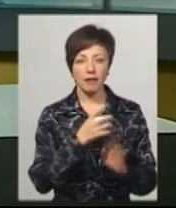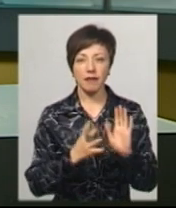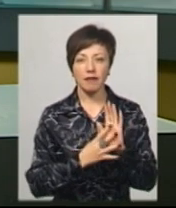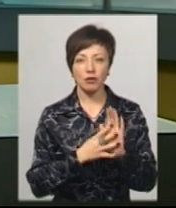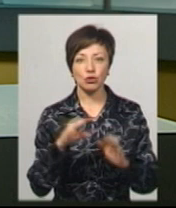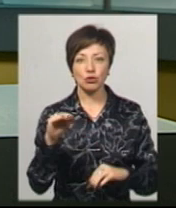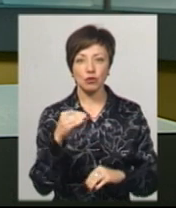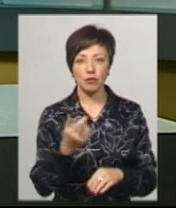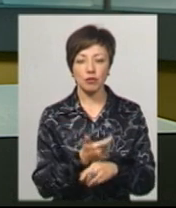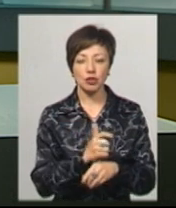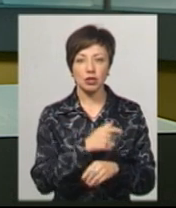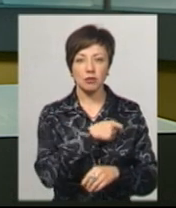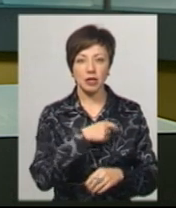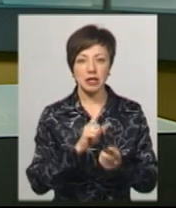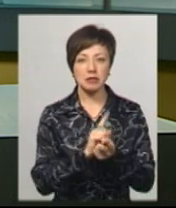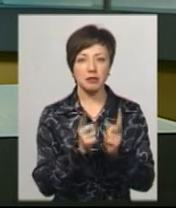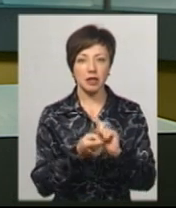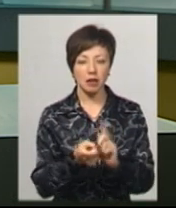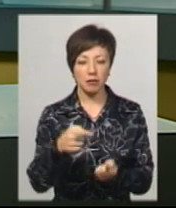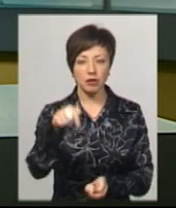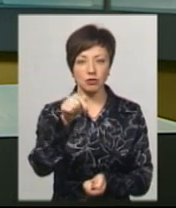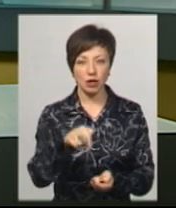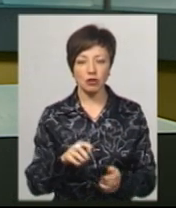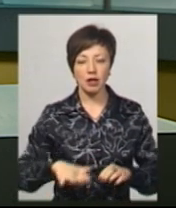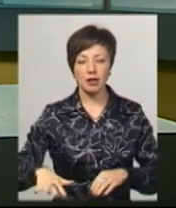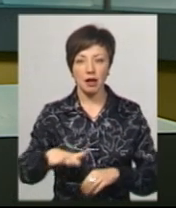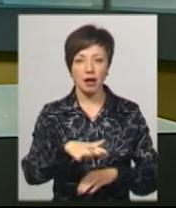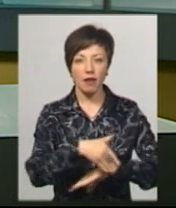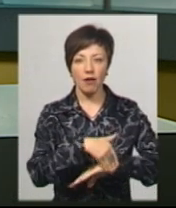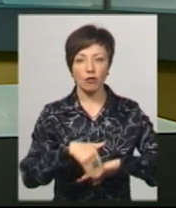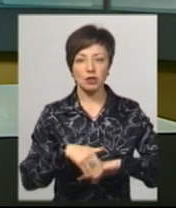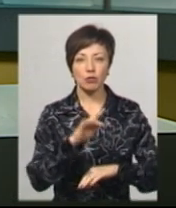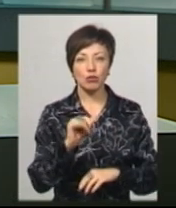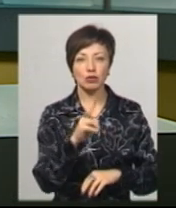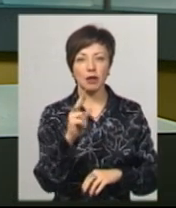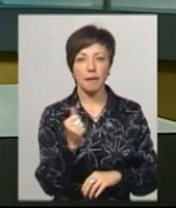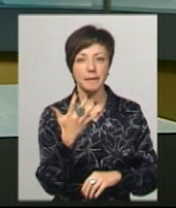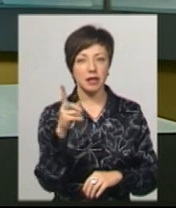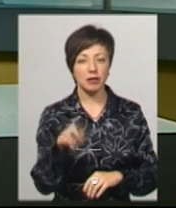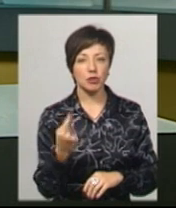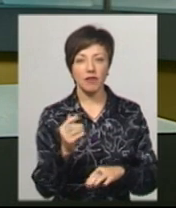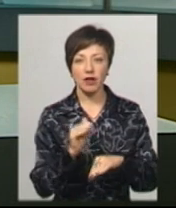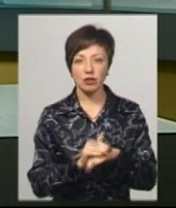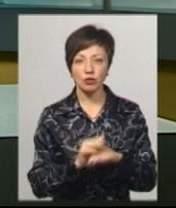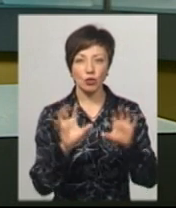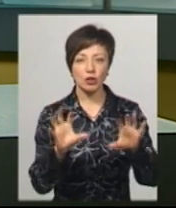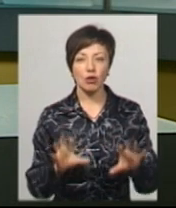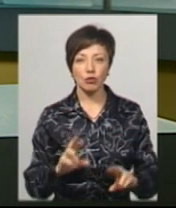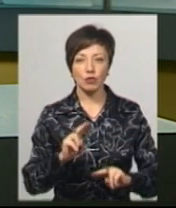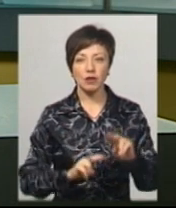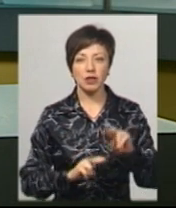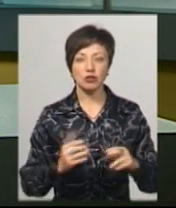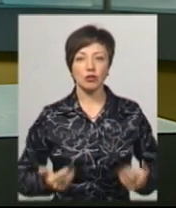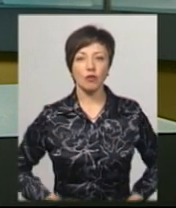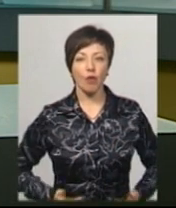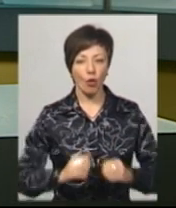жовтня, більшість депутатів змінили цільове призначення ділянки на вулиці Прибузькій, 5 дріб-1, чим фактично узаконили будівництво